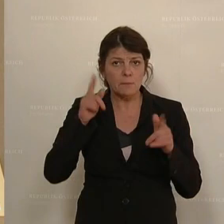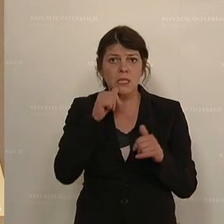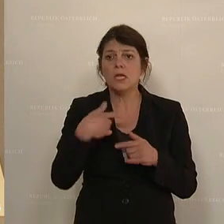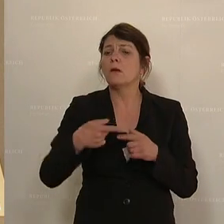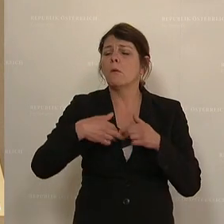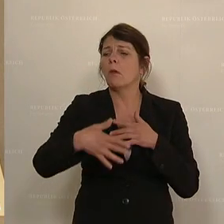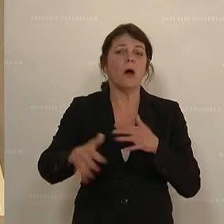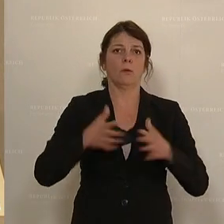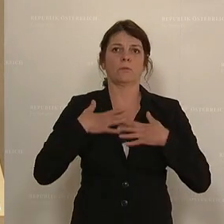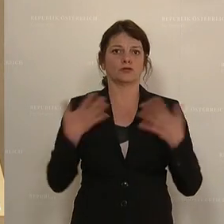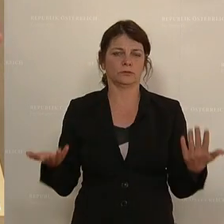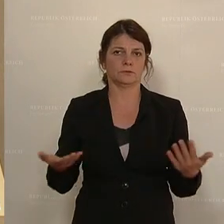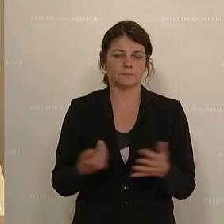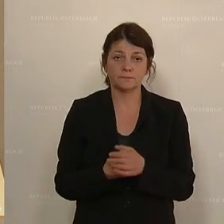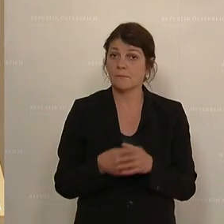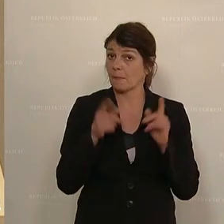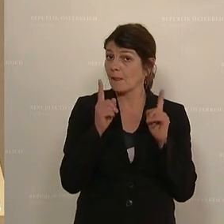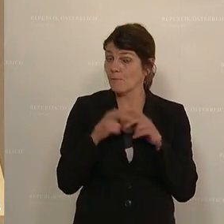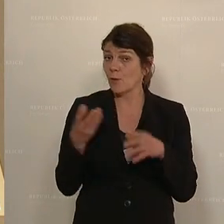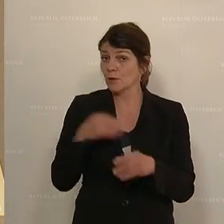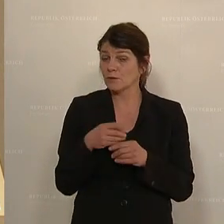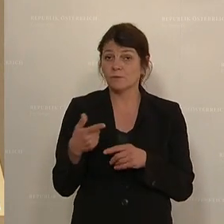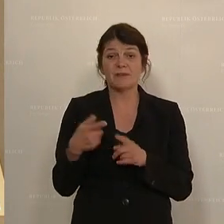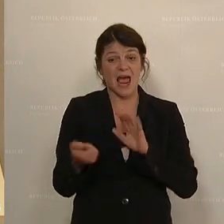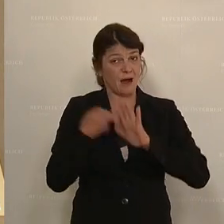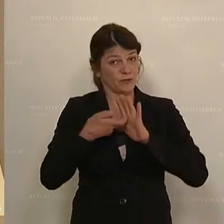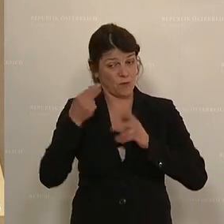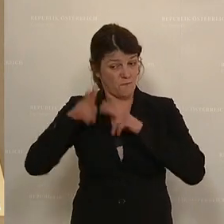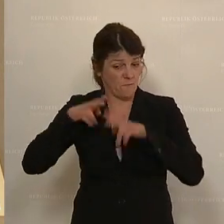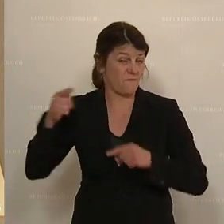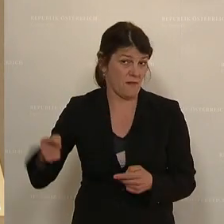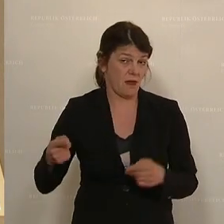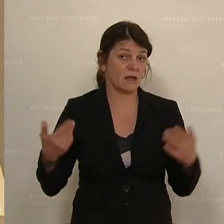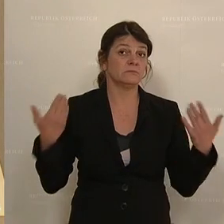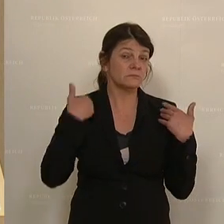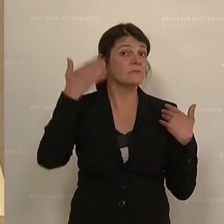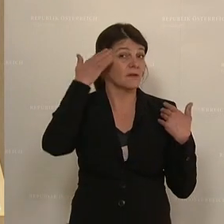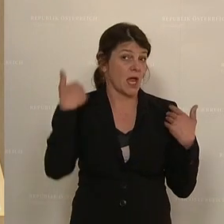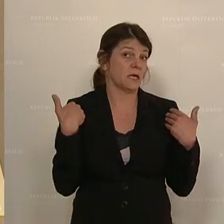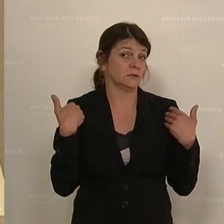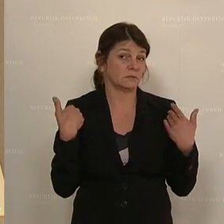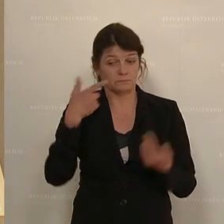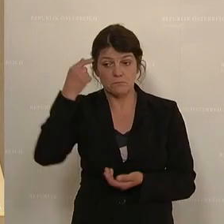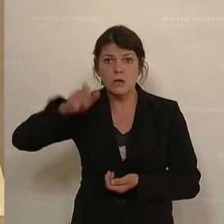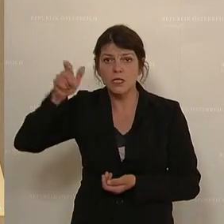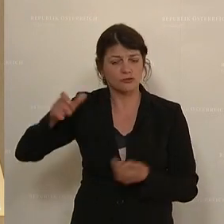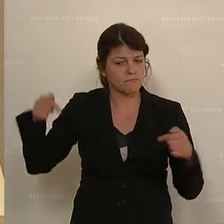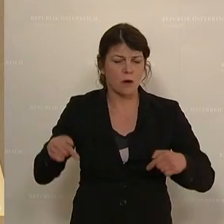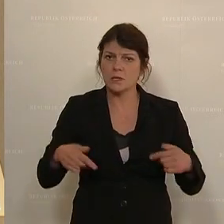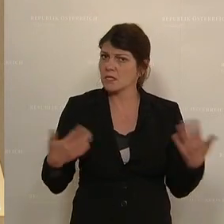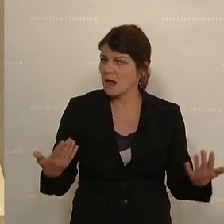Überraschungen erleben. Zu den Herausforderungen der Pflege. Ich weiß, dass Menschen momentan,